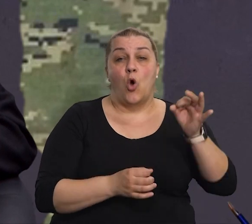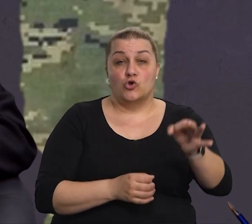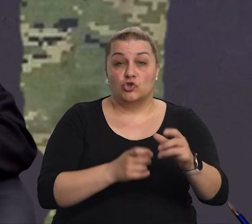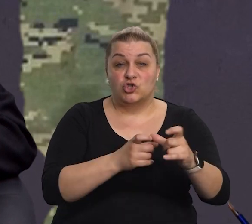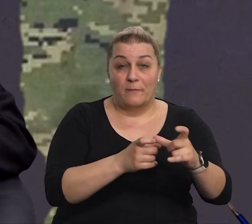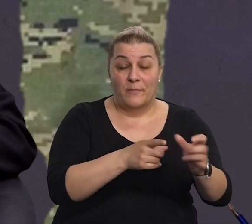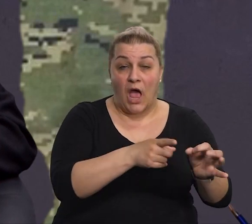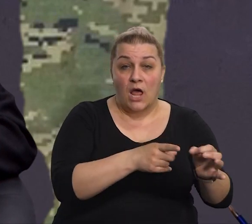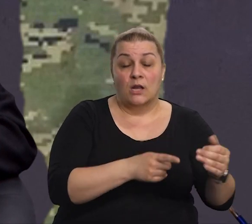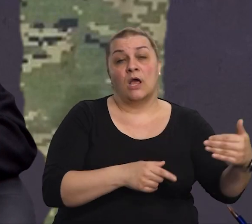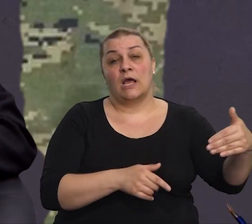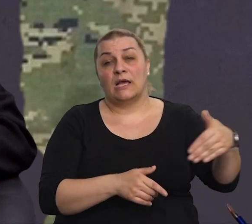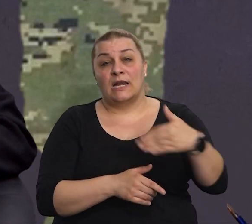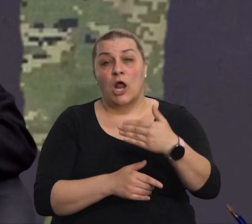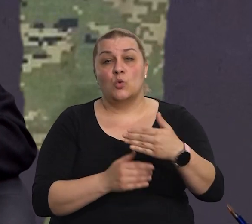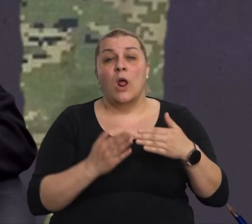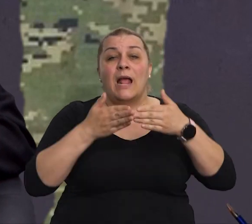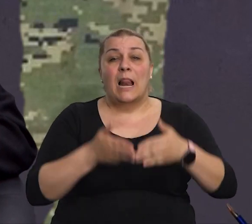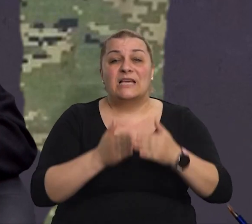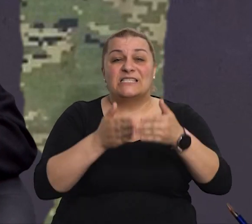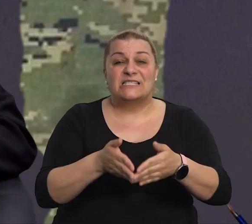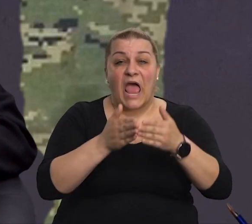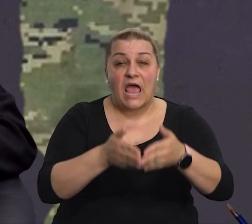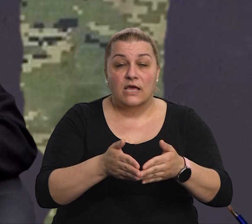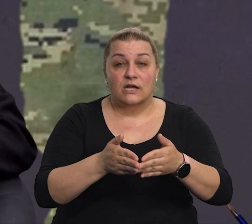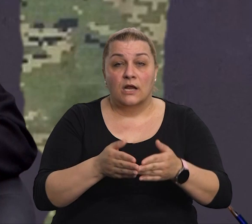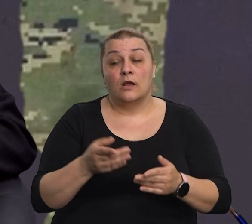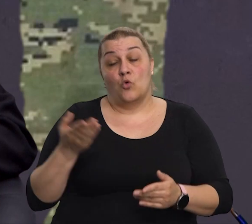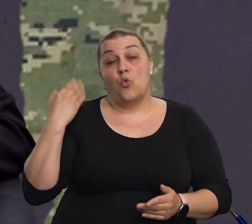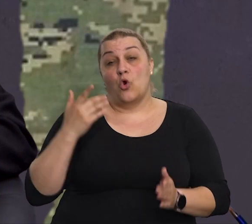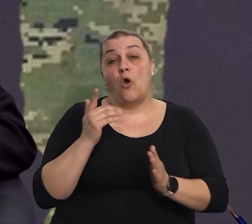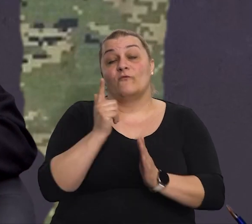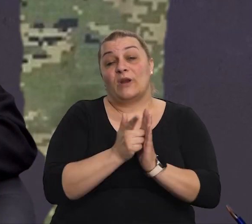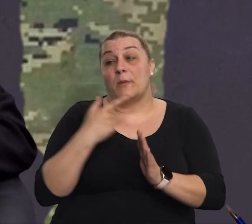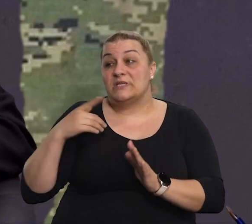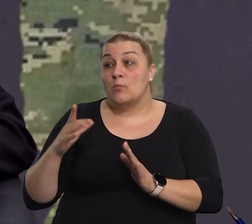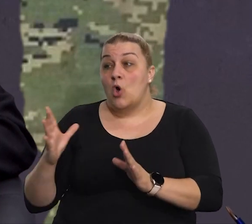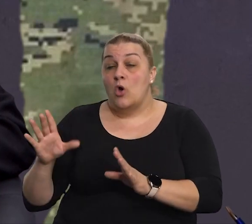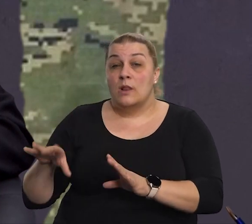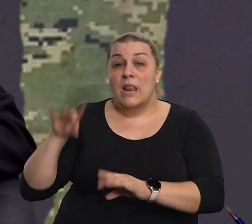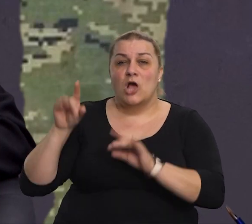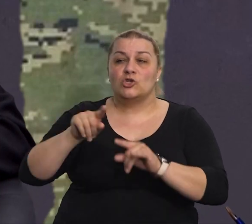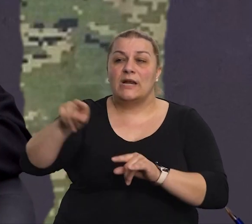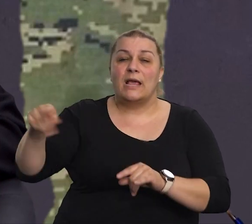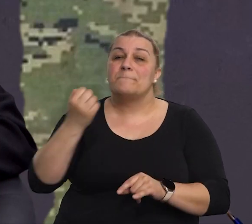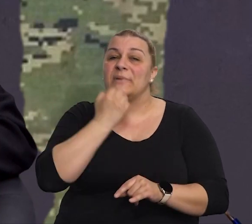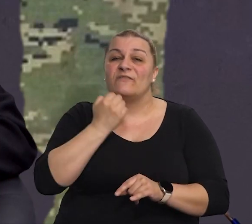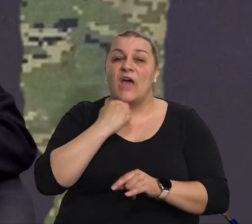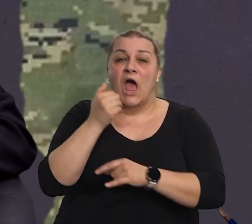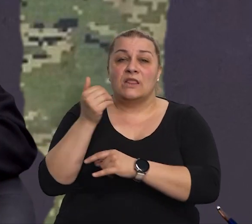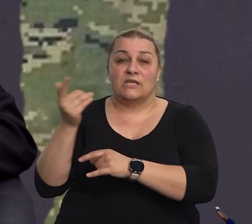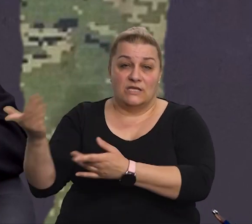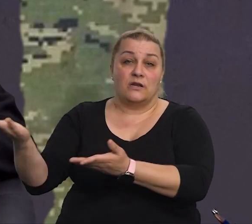smo krenuli gliserima koji smo u to vrijeme, naši privatnici koji su na to vrijeme